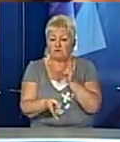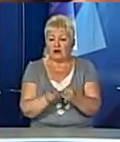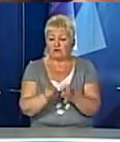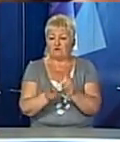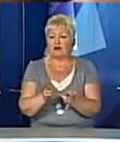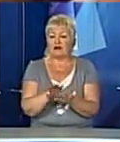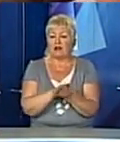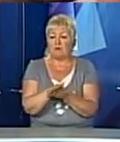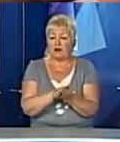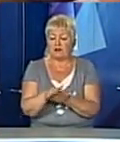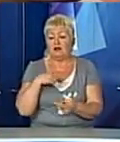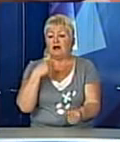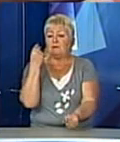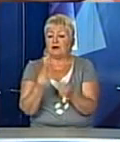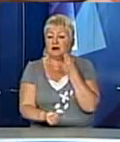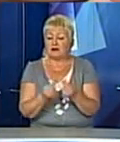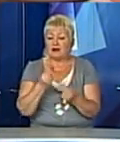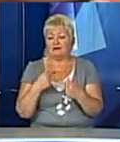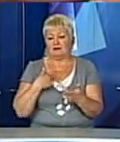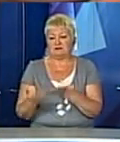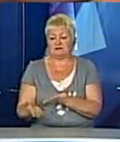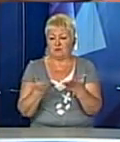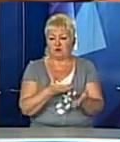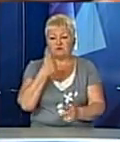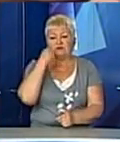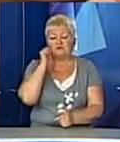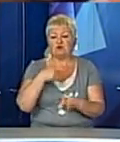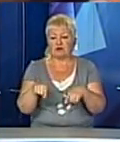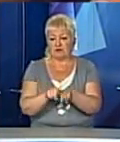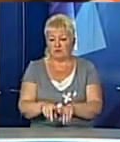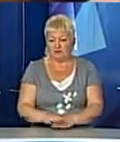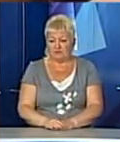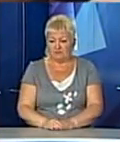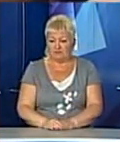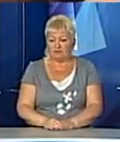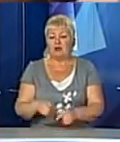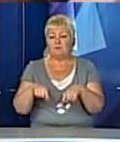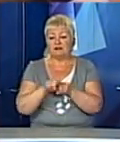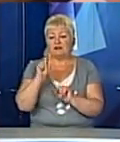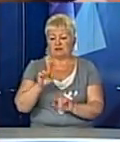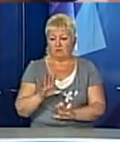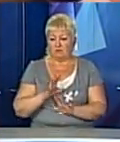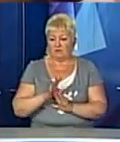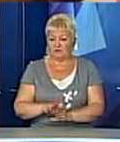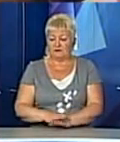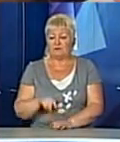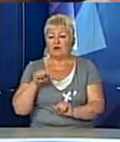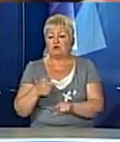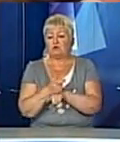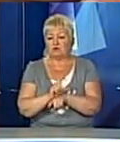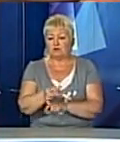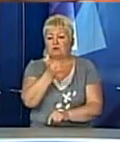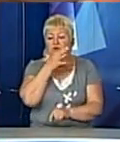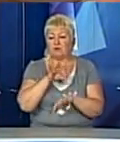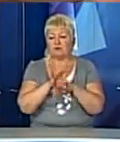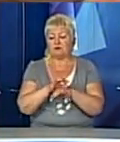і ми і грали в гру, нас запрошували вчора таку. Ми теж там були. І нам дуже тут подобається